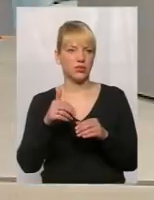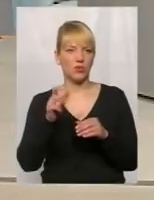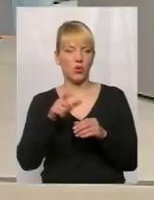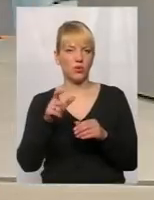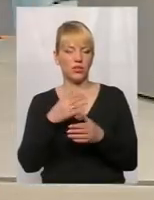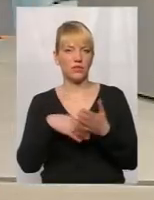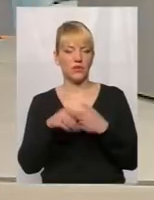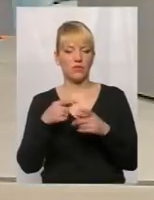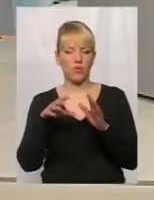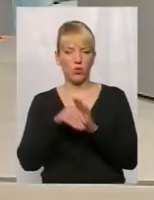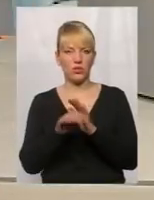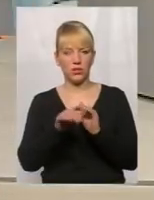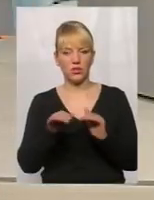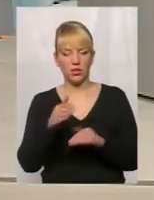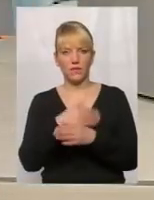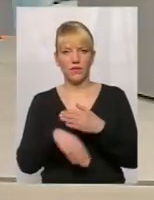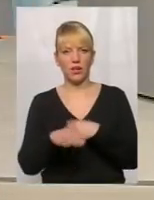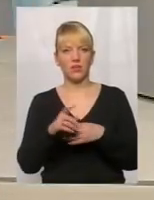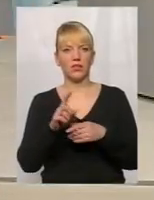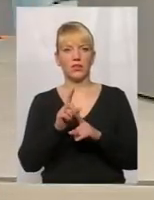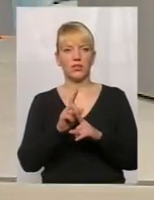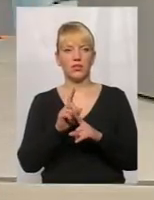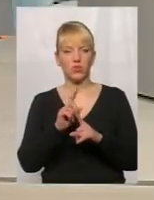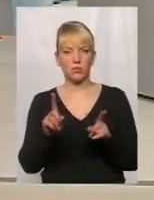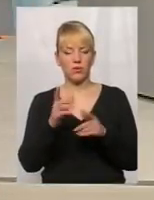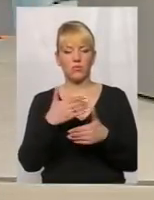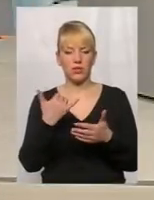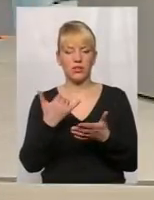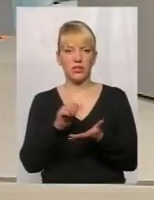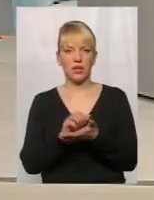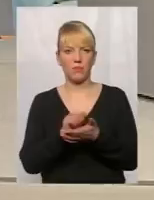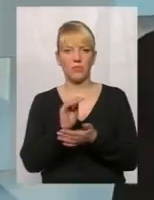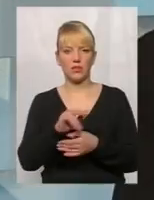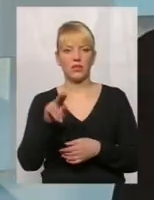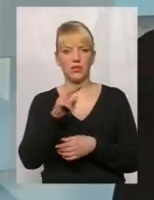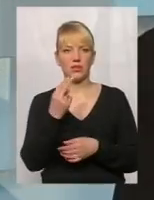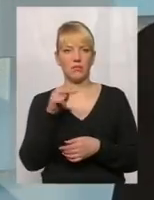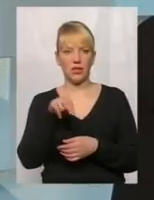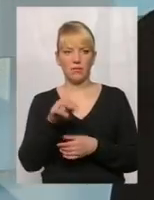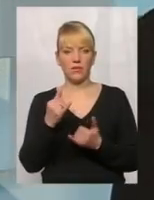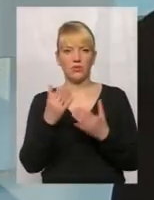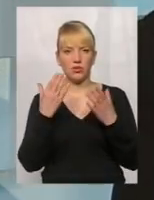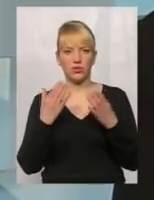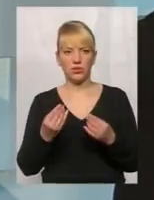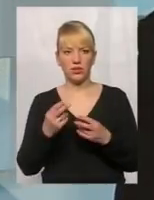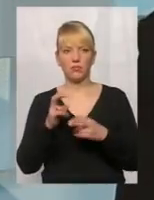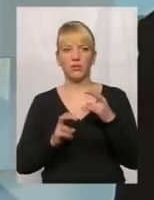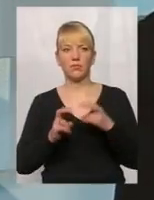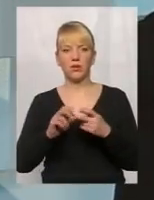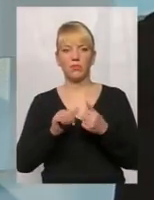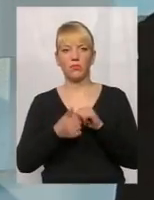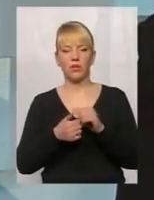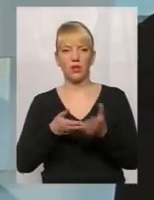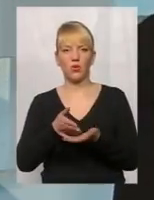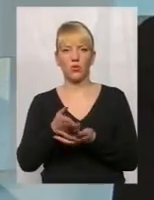і дітки з інвалідністю, особливо ми зараз займаємося дітками з ДЦП. На сьогоднішній день підприємство поміняло